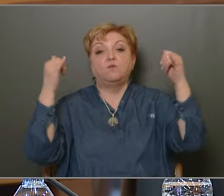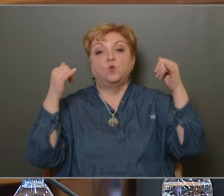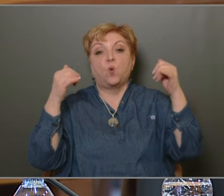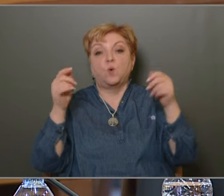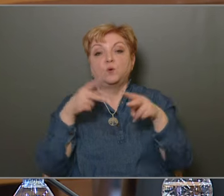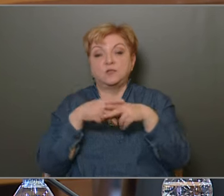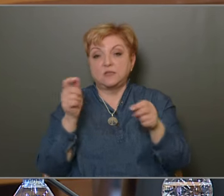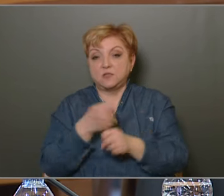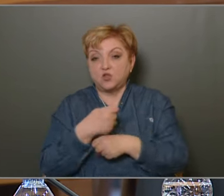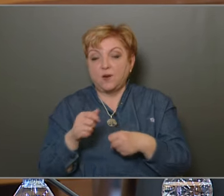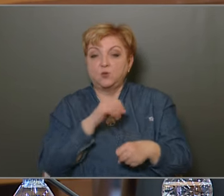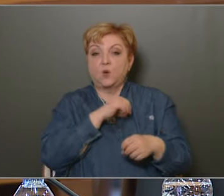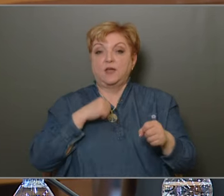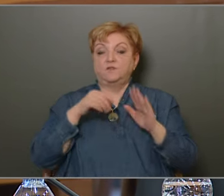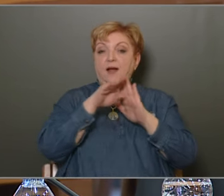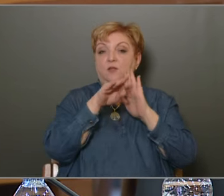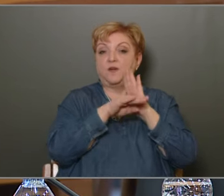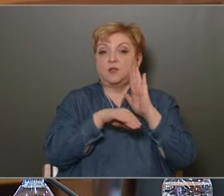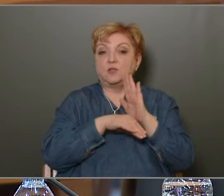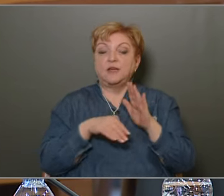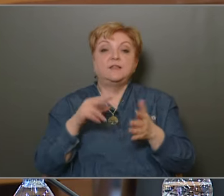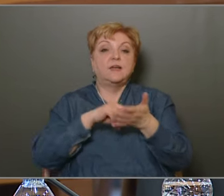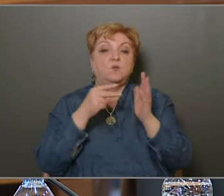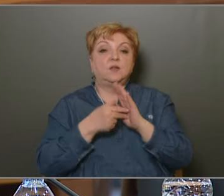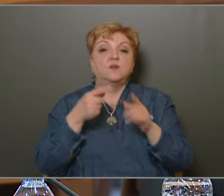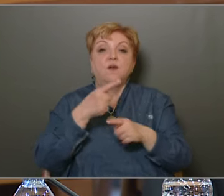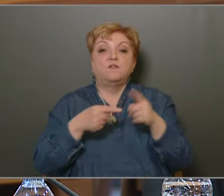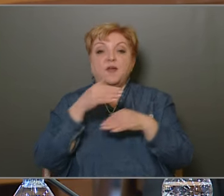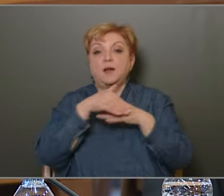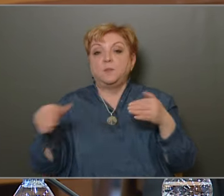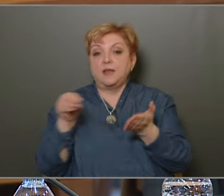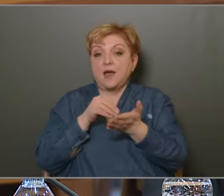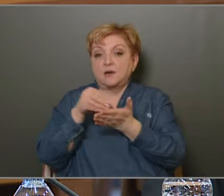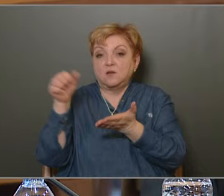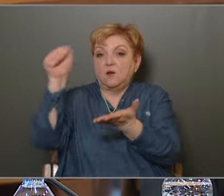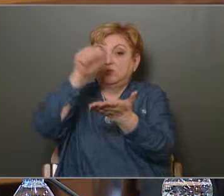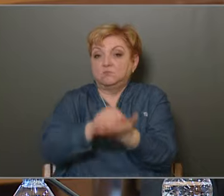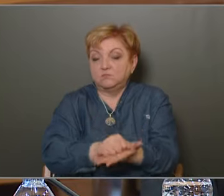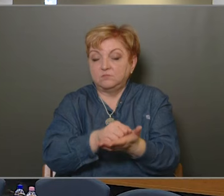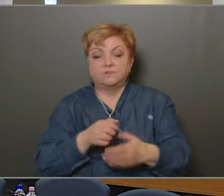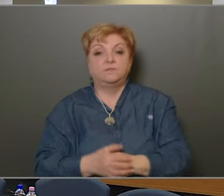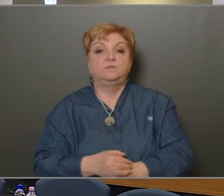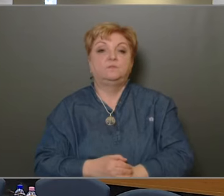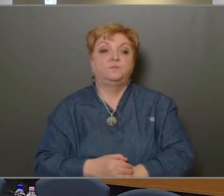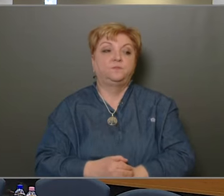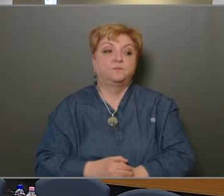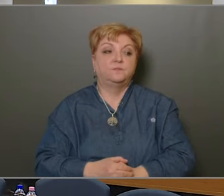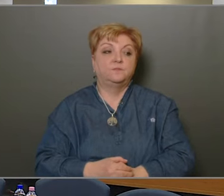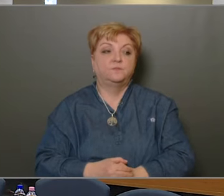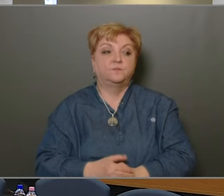amelyhez önként vállalt feladatként kerületünk közel félmilliárdos ráfordítással járul hozzá.